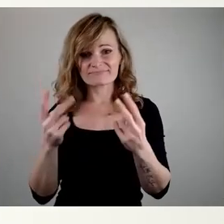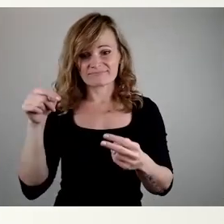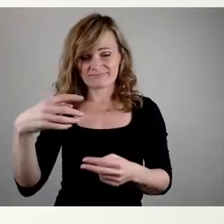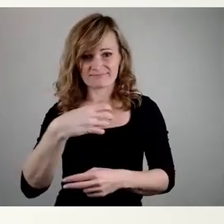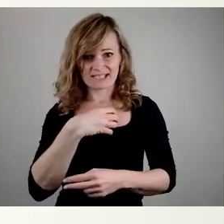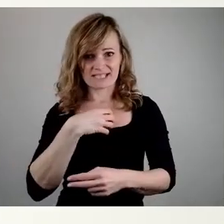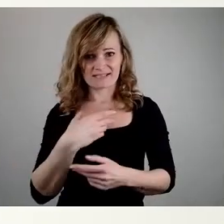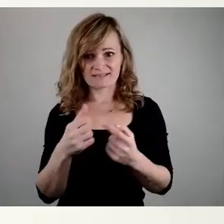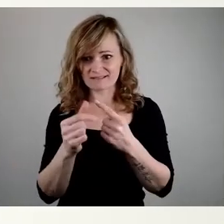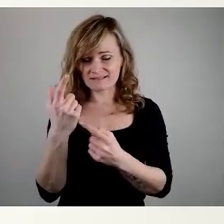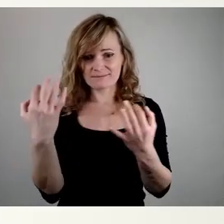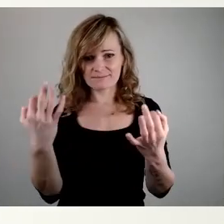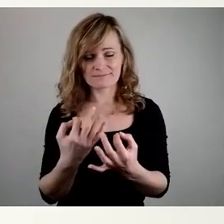stemmen.